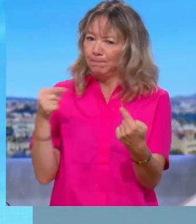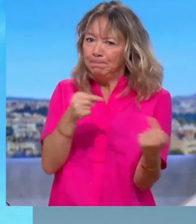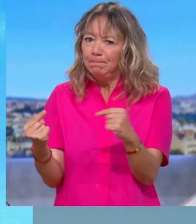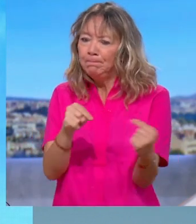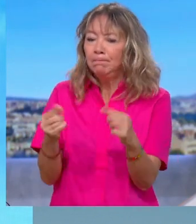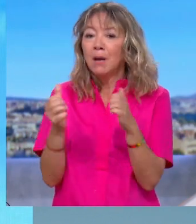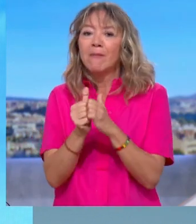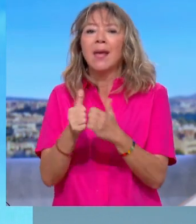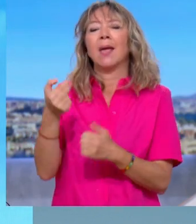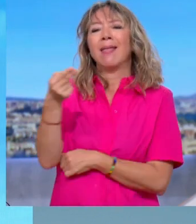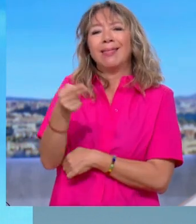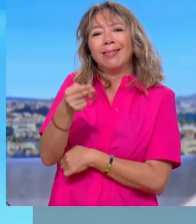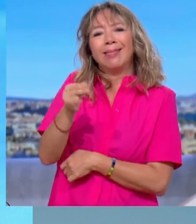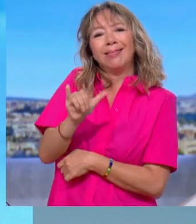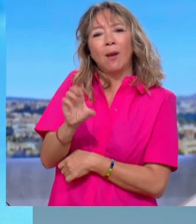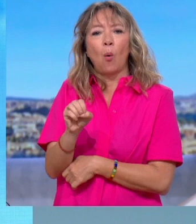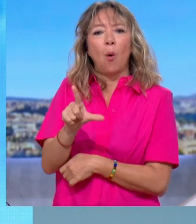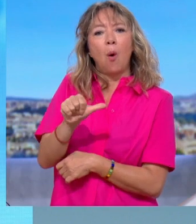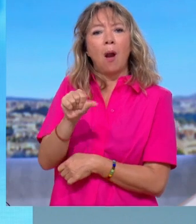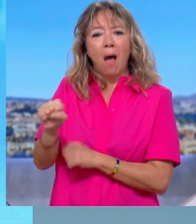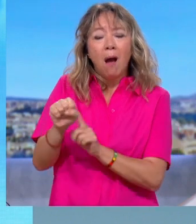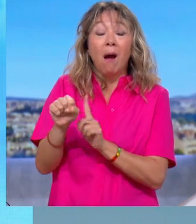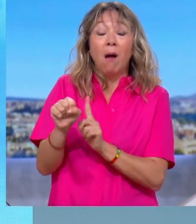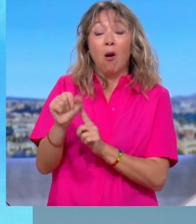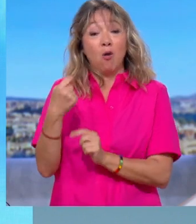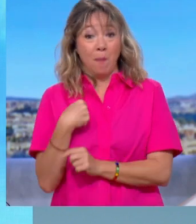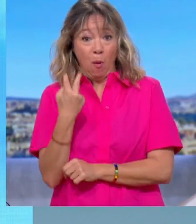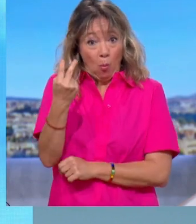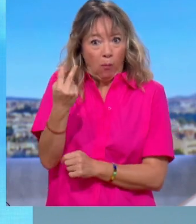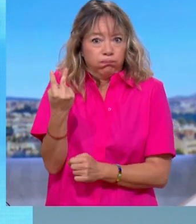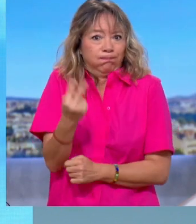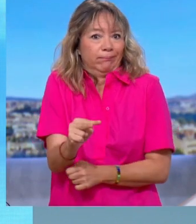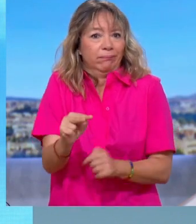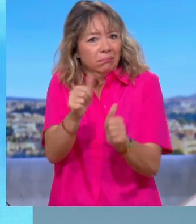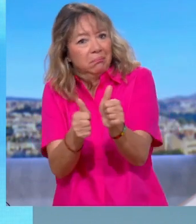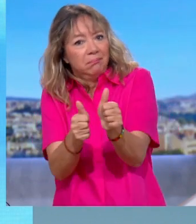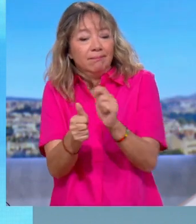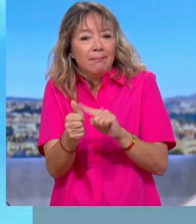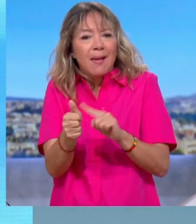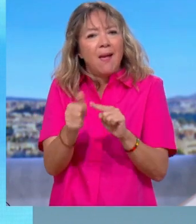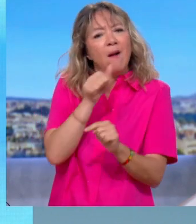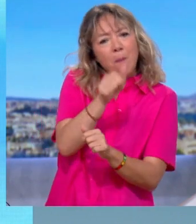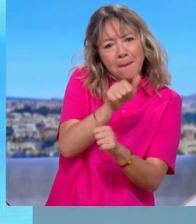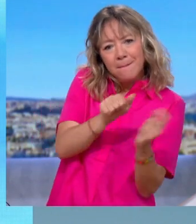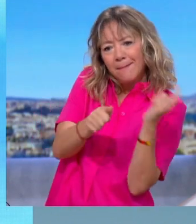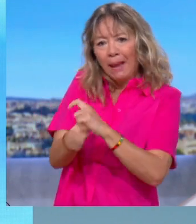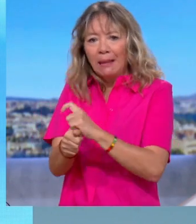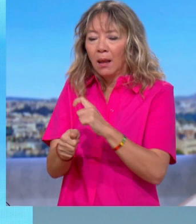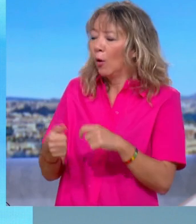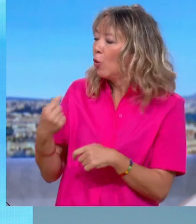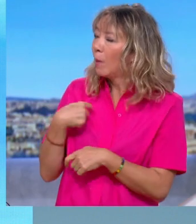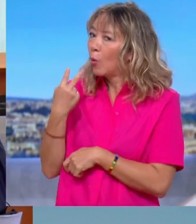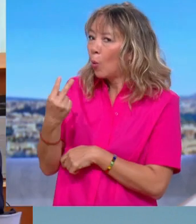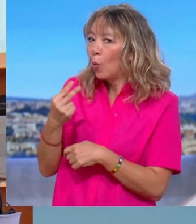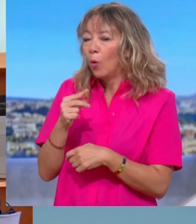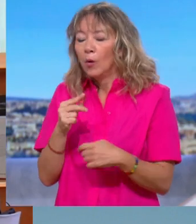avec Nicolas Maillère-Rossignol qui est censé être votre numéro 2. Vous lui avez reproché... Alors, on va rentrer un peu dans la logique partisane. mon numéro 2, mais... Enfin, en tout